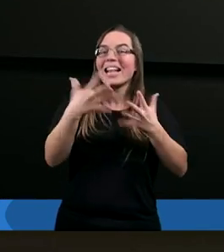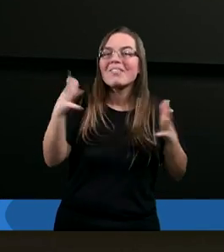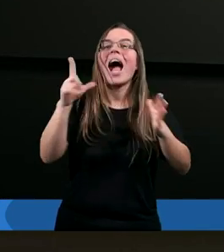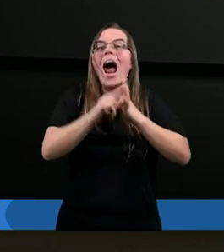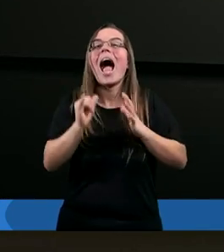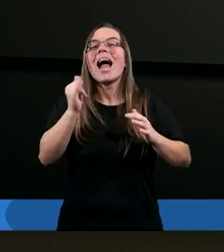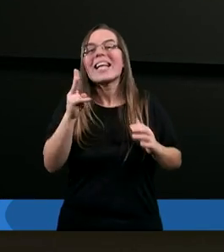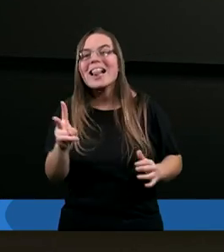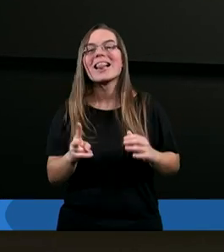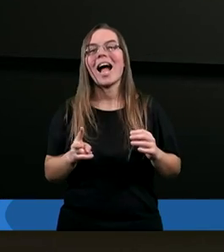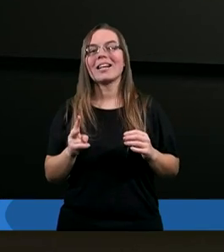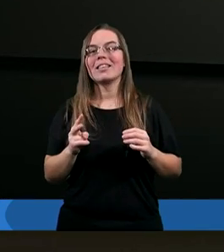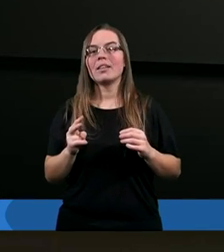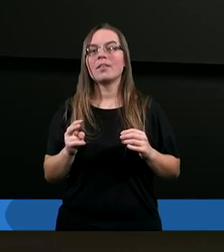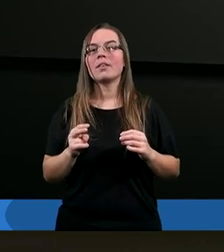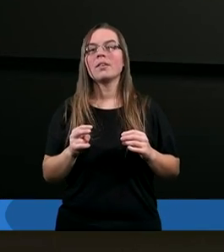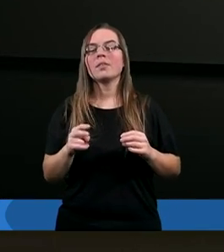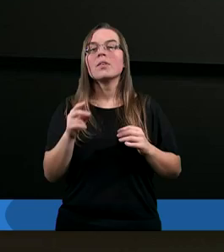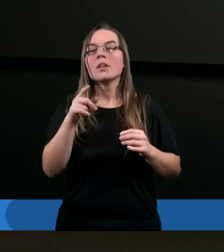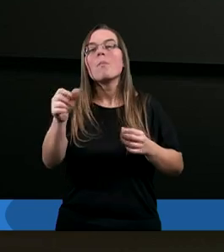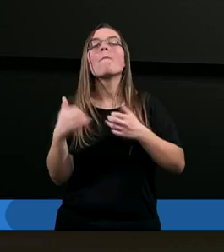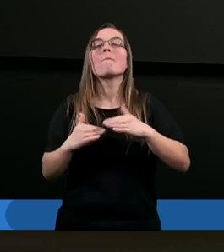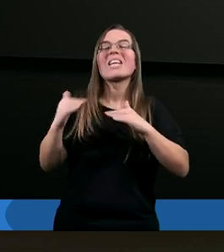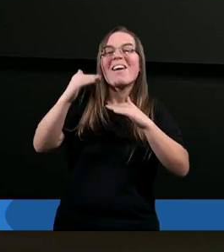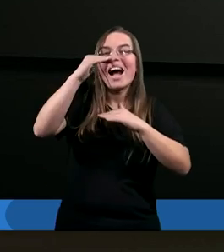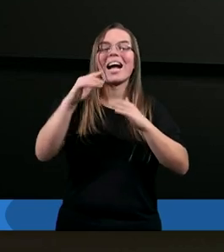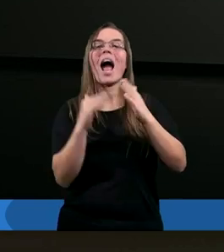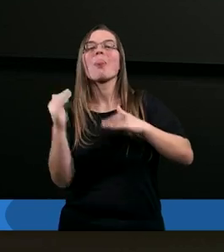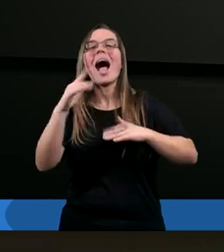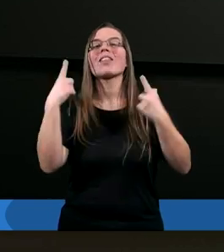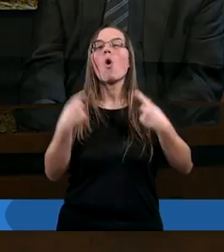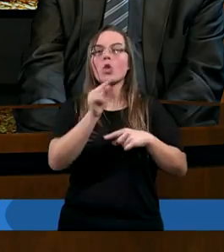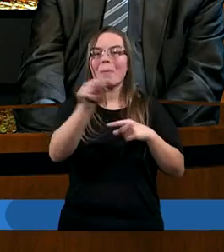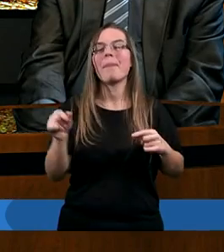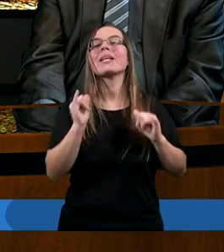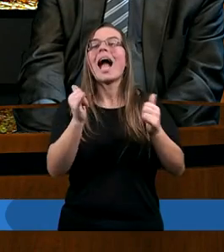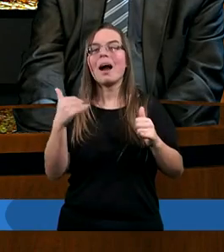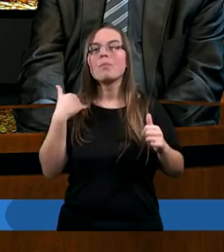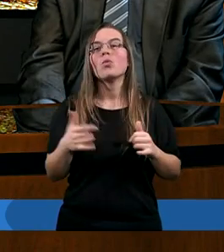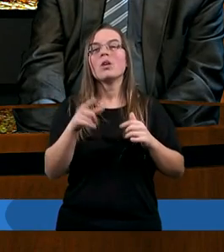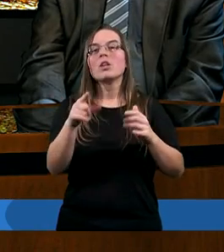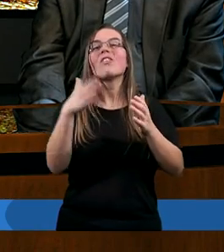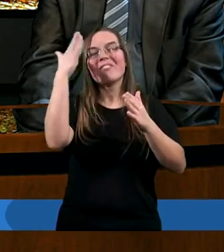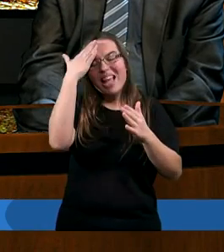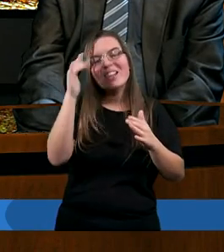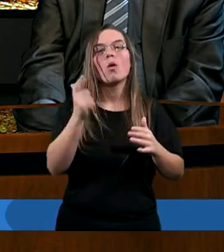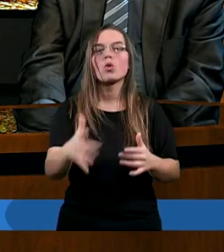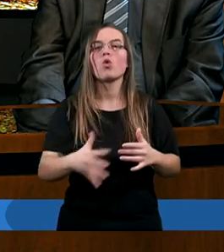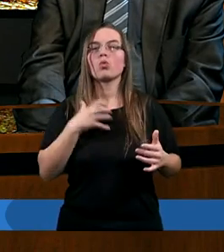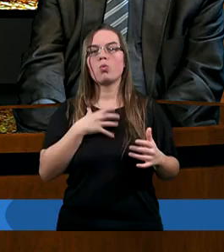przewaga nad jego towarzyszami? Przede wszystkim on wiedział, co czuje.